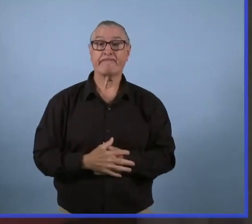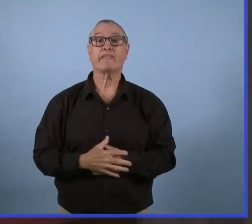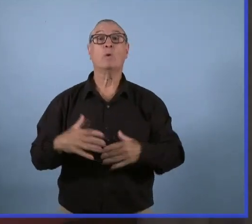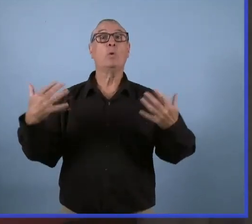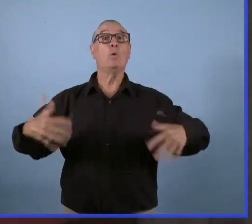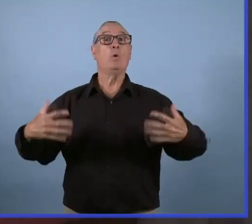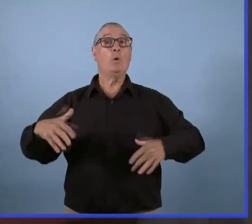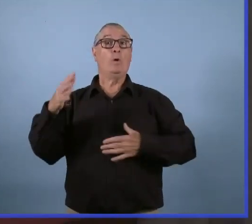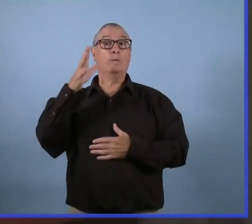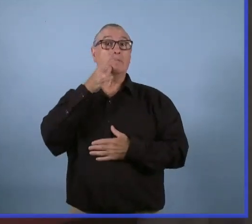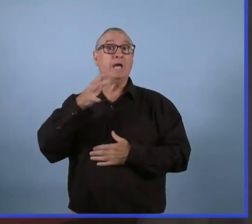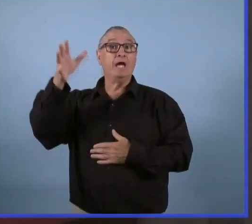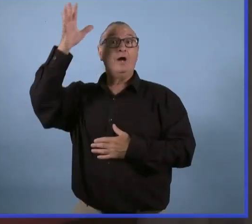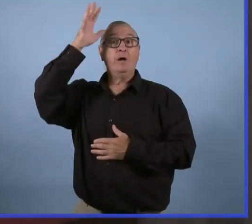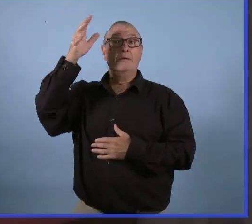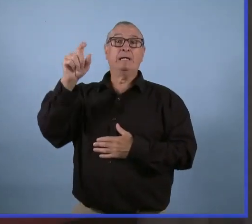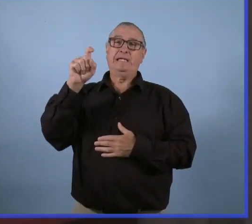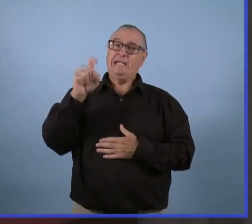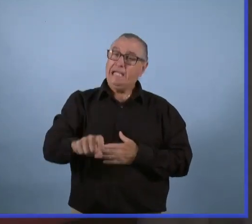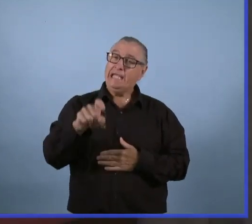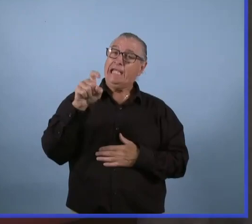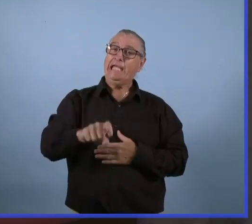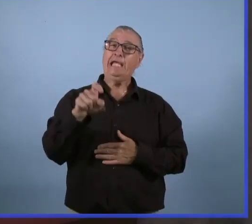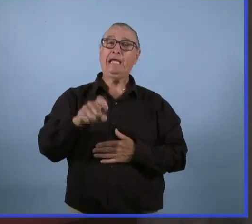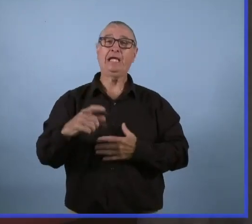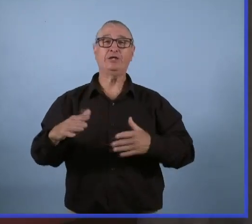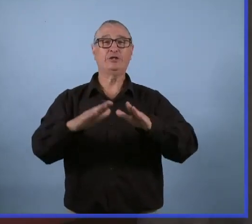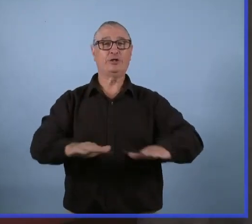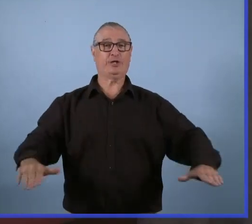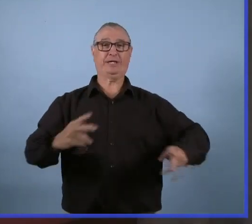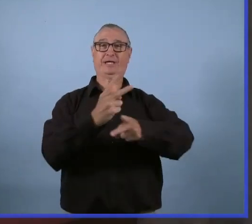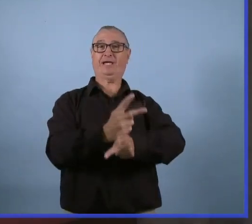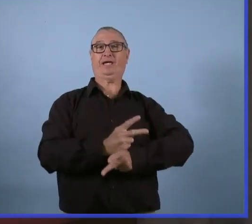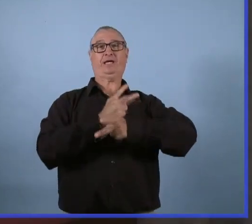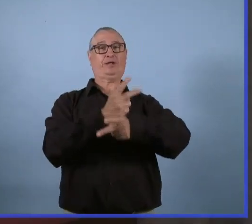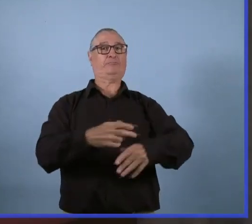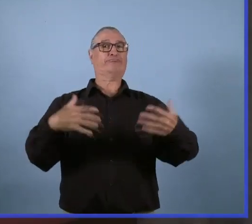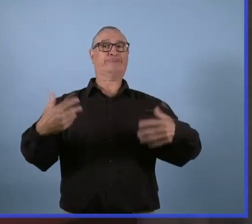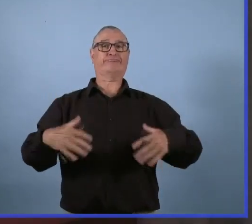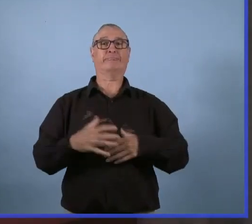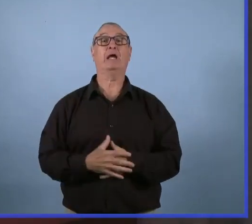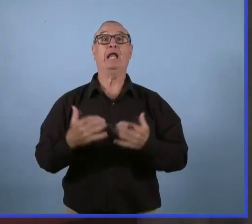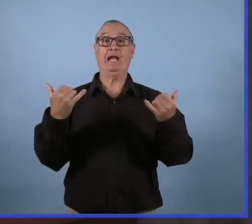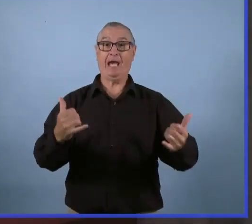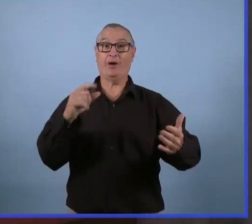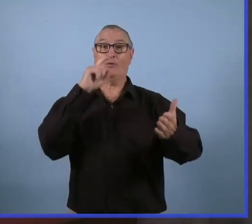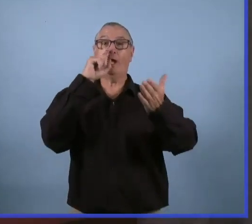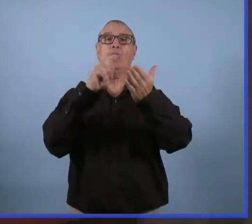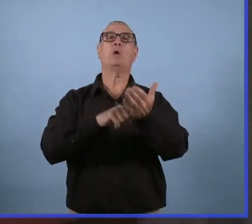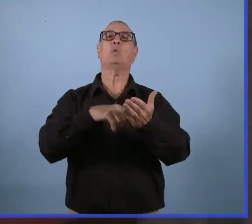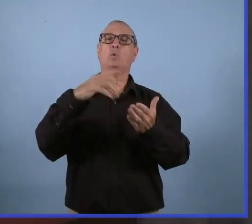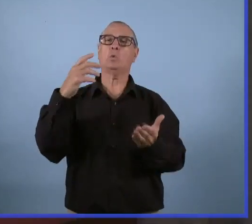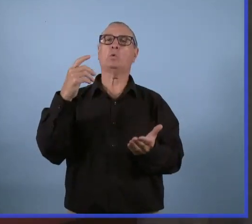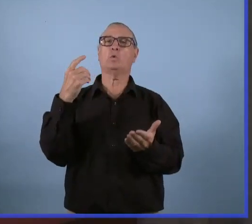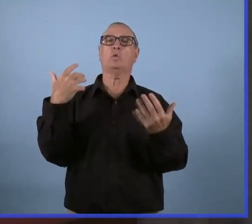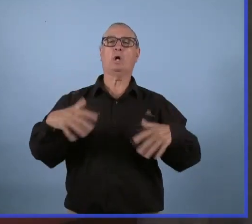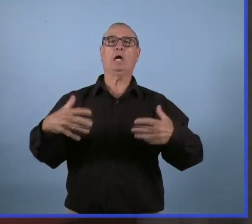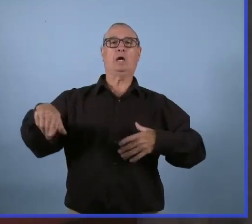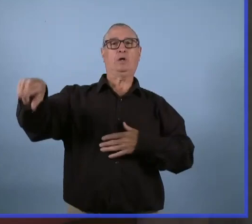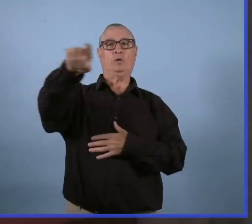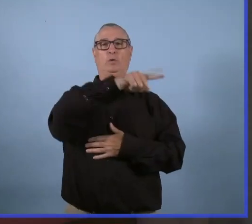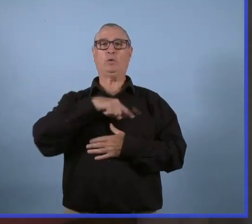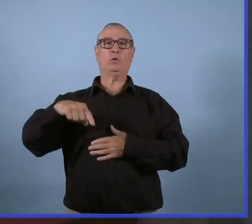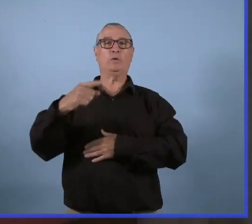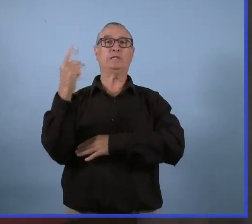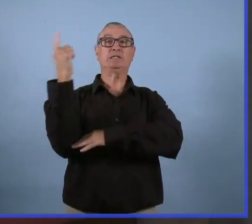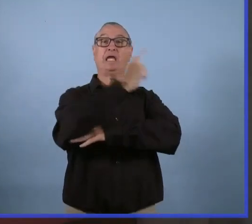respecter. Beaucoup comptent sur la garderie. Je veux encourager le secteur et tous les Manitobains et les